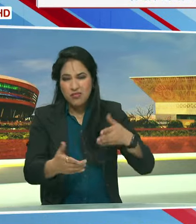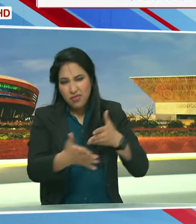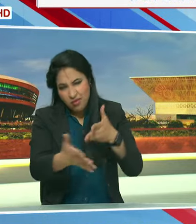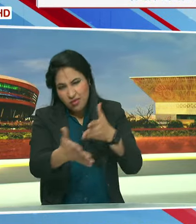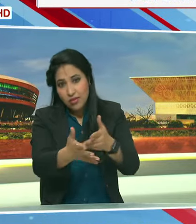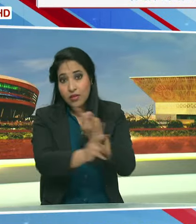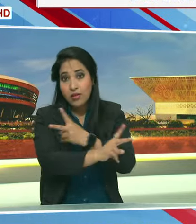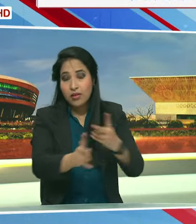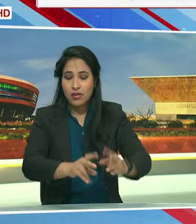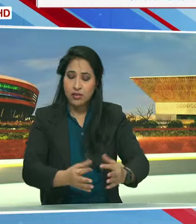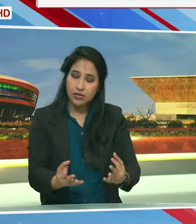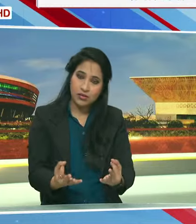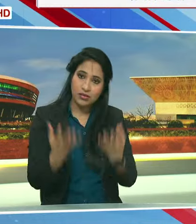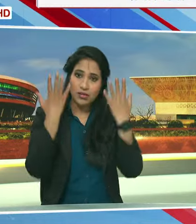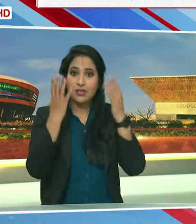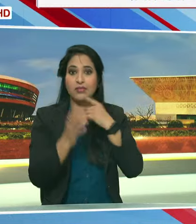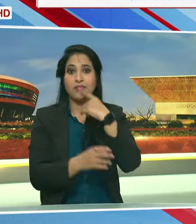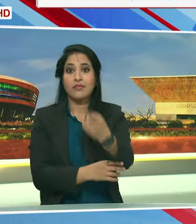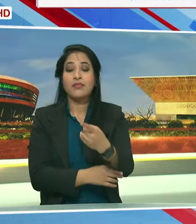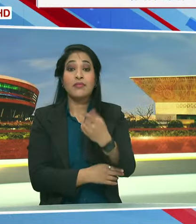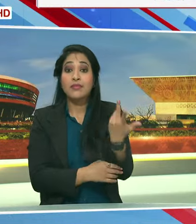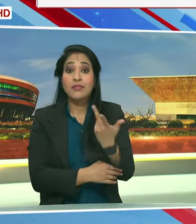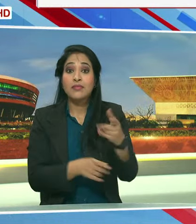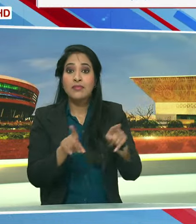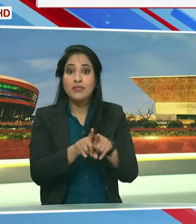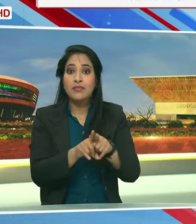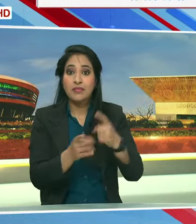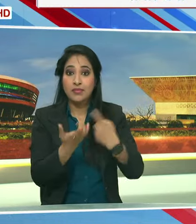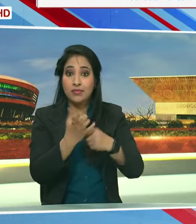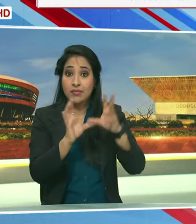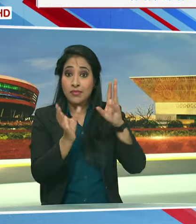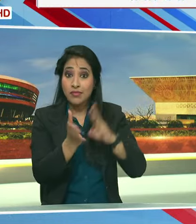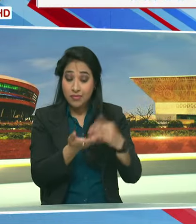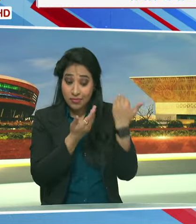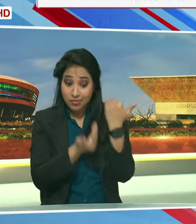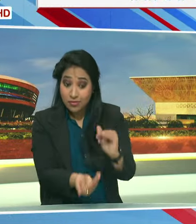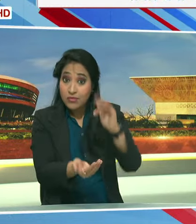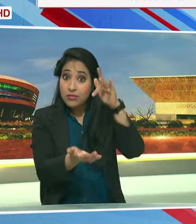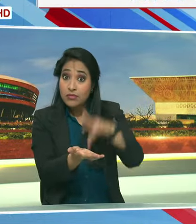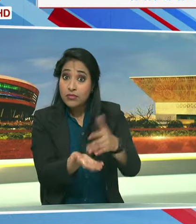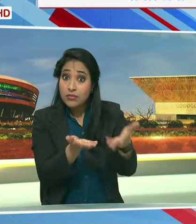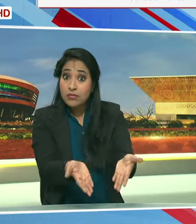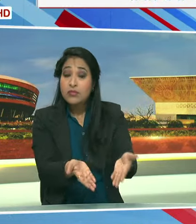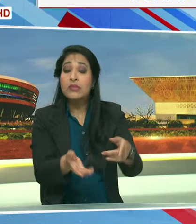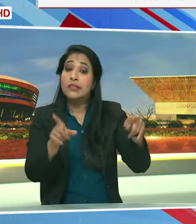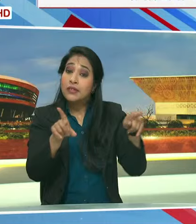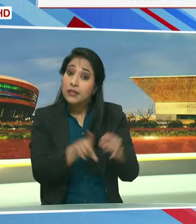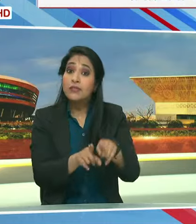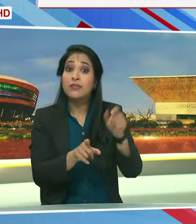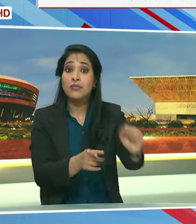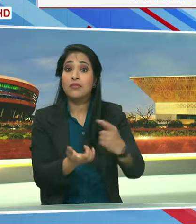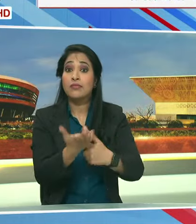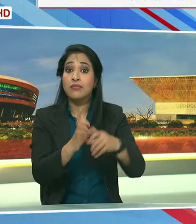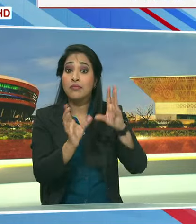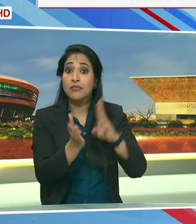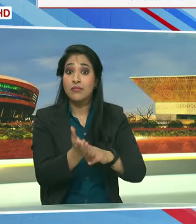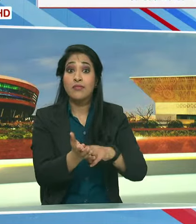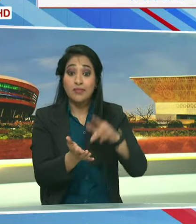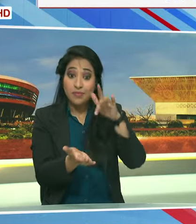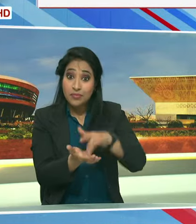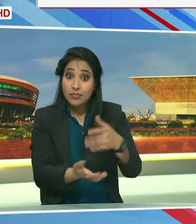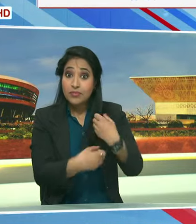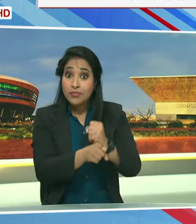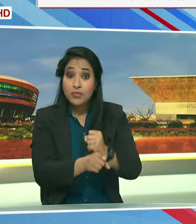अधवितिय बताया उन्होंने कहा कि जहां राम जी जन में उसी जगह पर राम मंदिर बनना